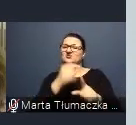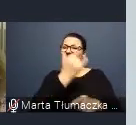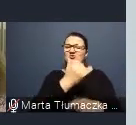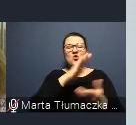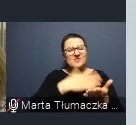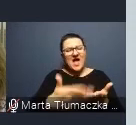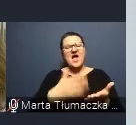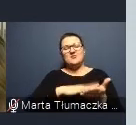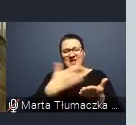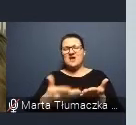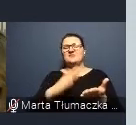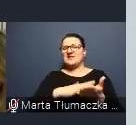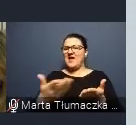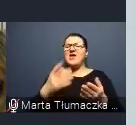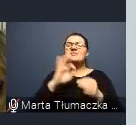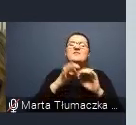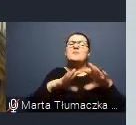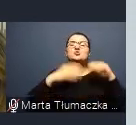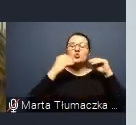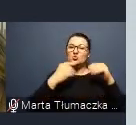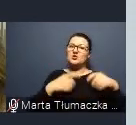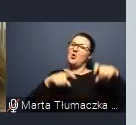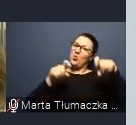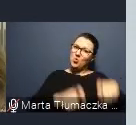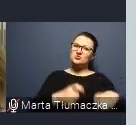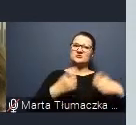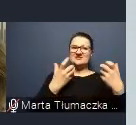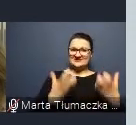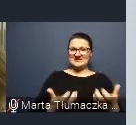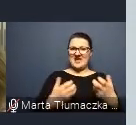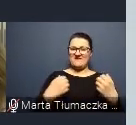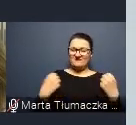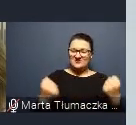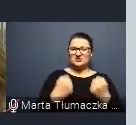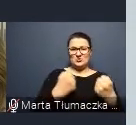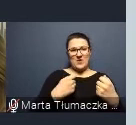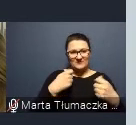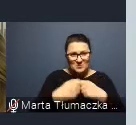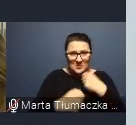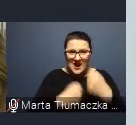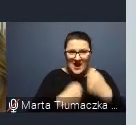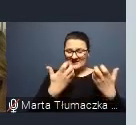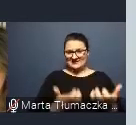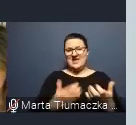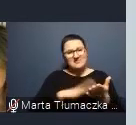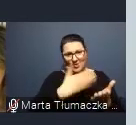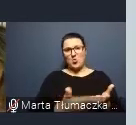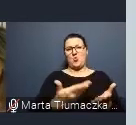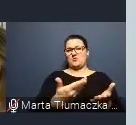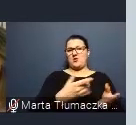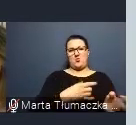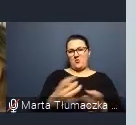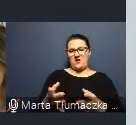początkowym etapie za podjęcie wysiłku tej współpracy z nami. Także program